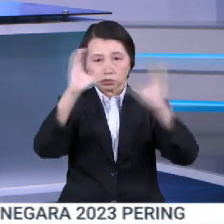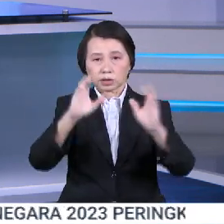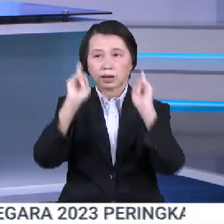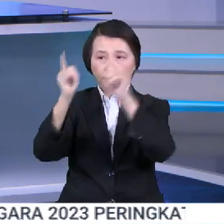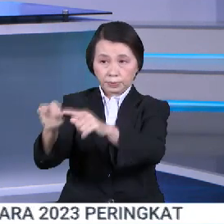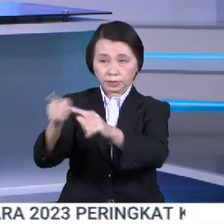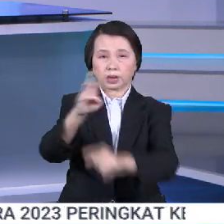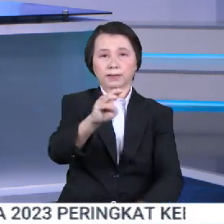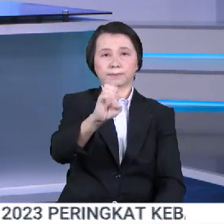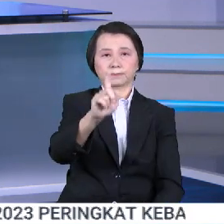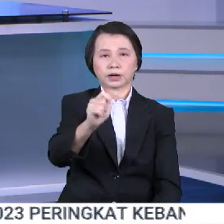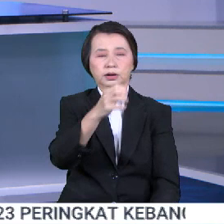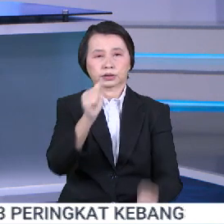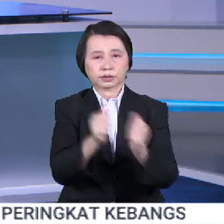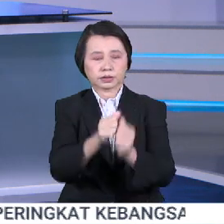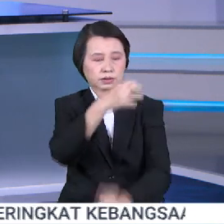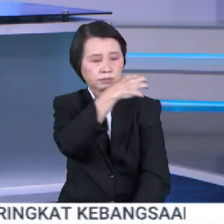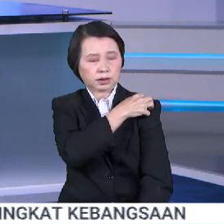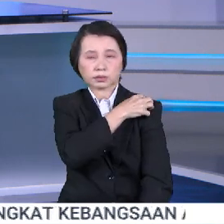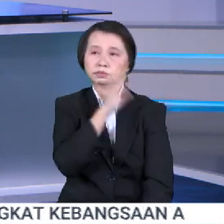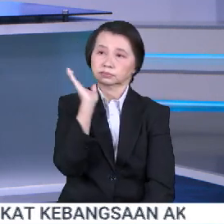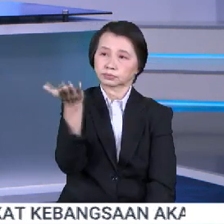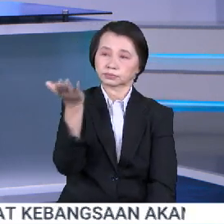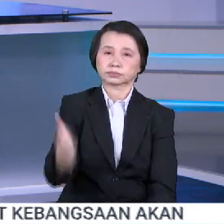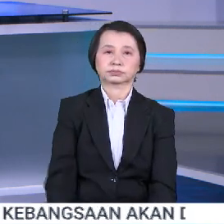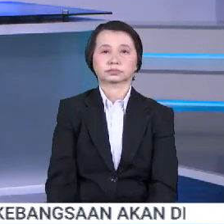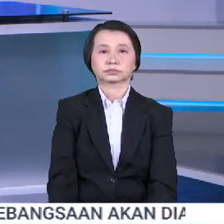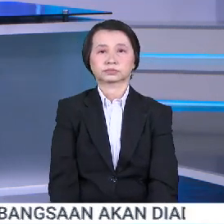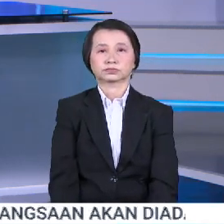ke MAP Malaysia bersama pegawainya, Nur Farha Abdul Halim. Silakan, Farha.